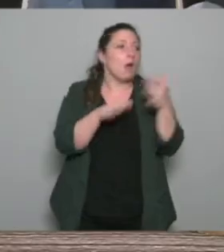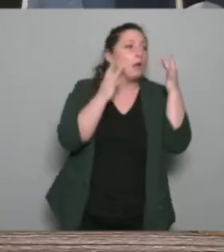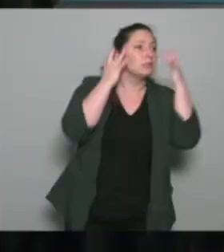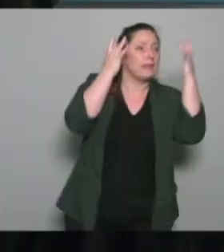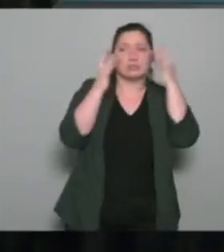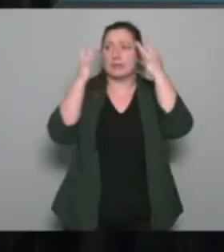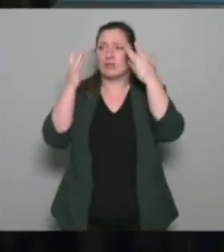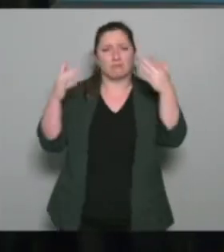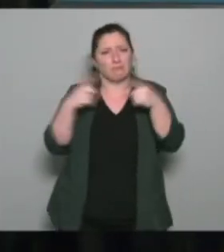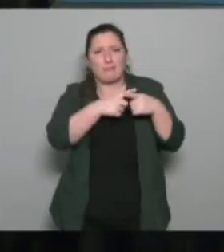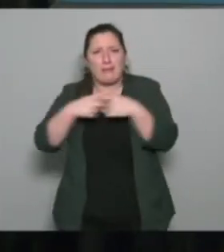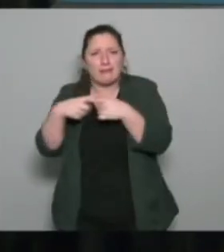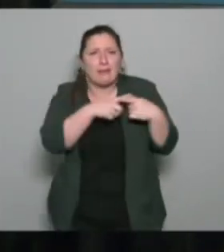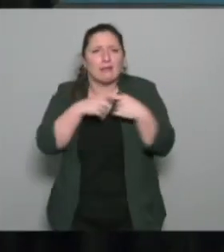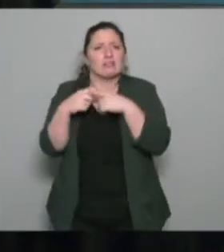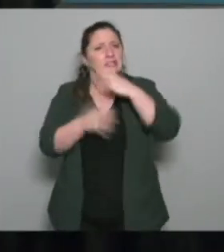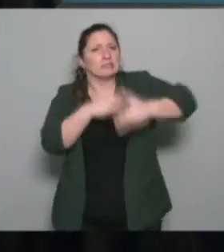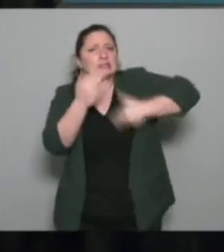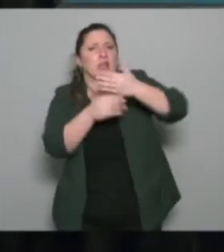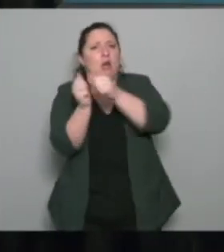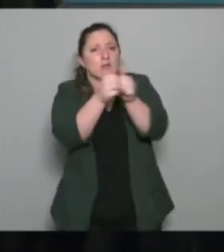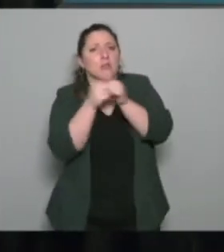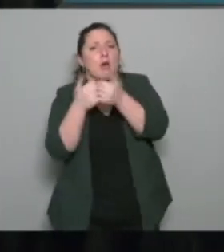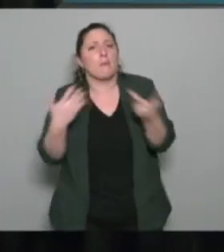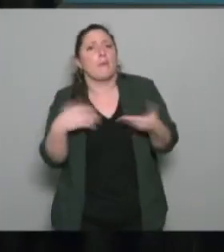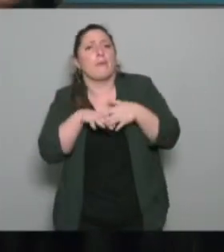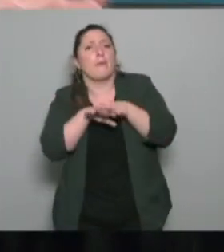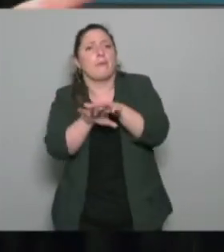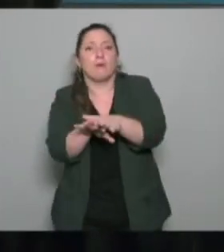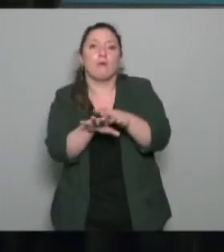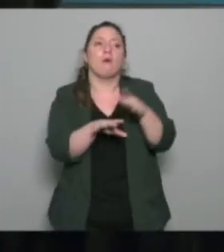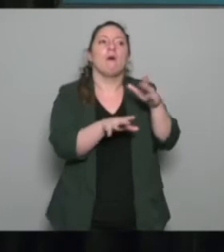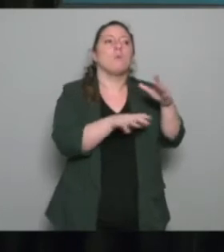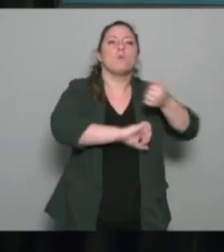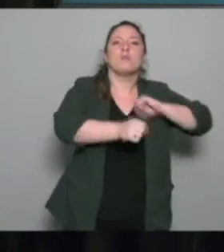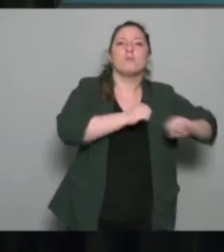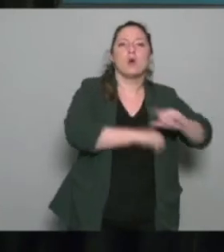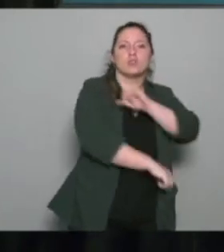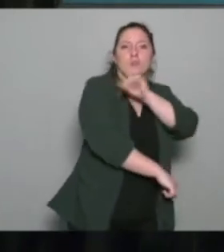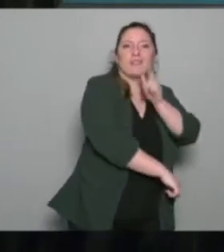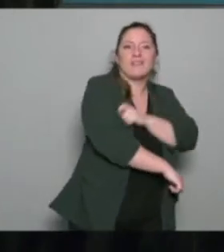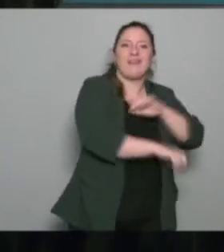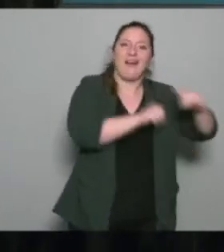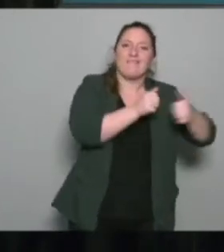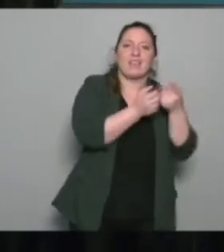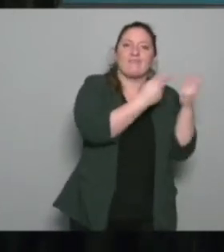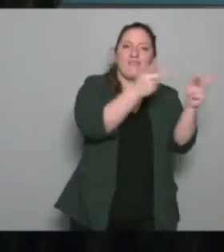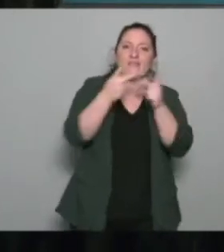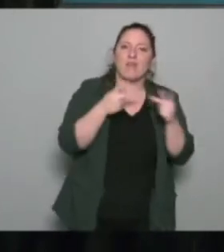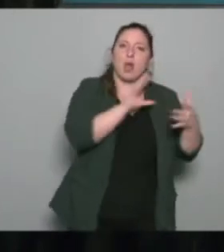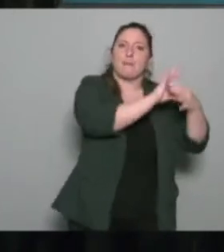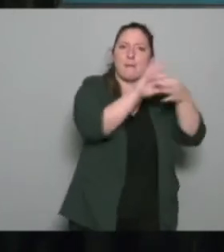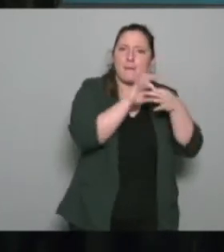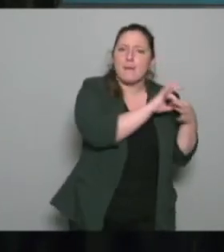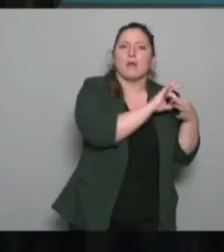et à avancer ensemble que ce soit le mouvement sportif en travaillant bien sûr avec les municipalités en travaillant au